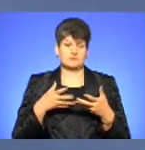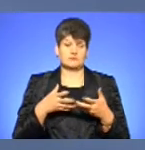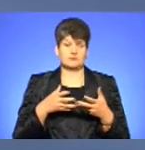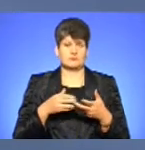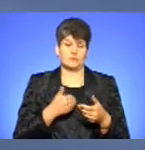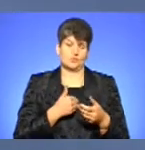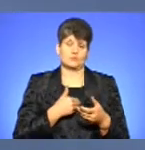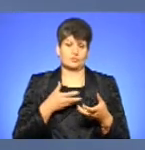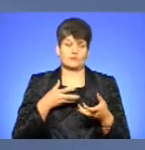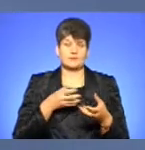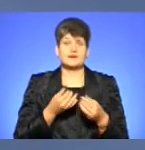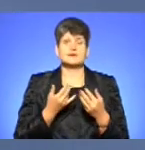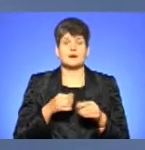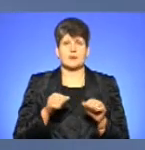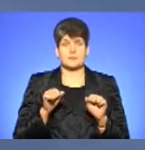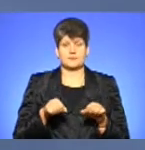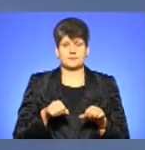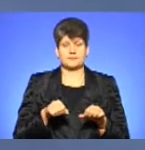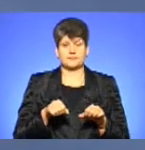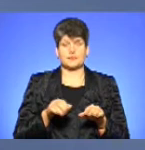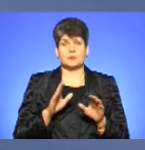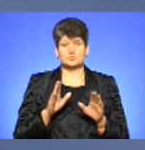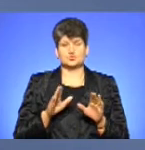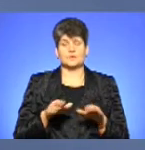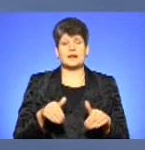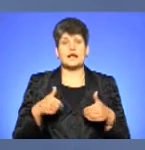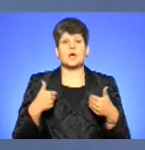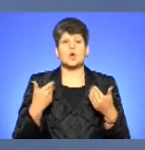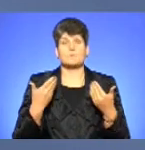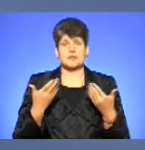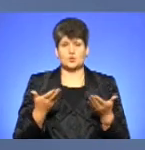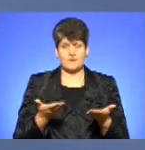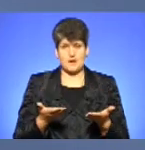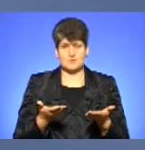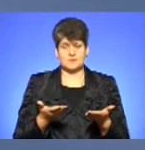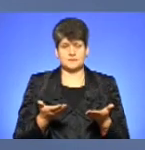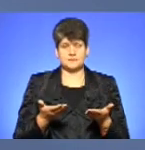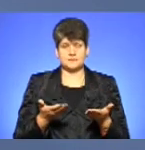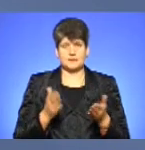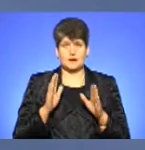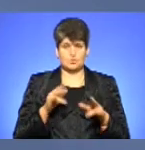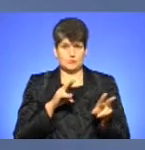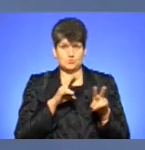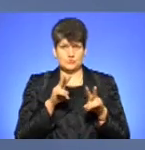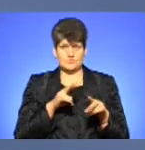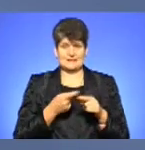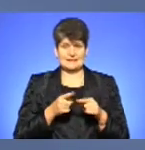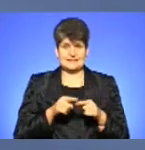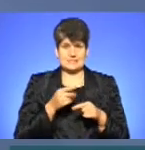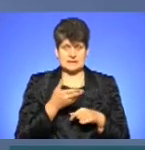наскільки це можливо, будемо рекомендувати, будемо слідкувати за цим.